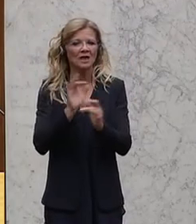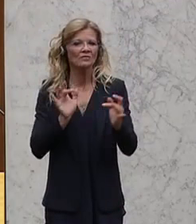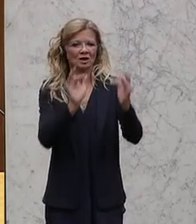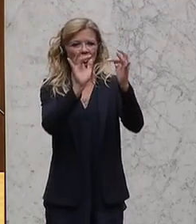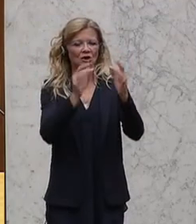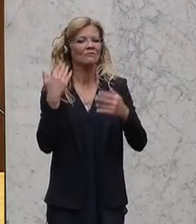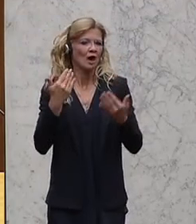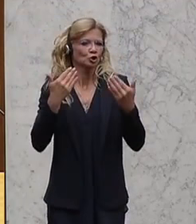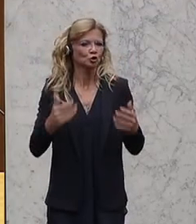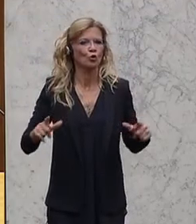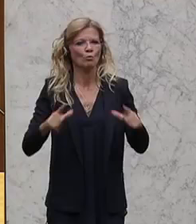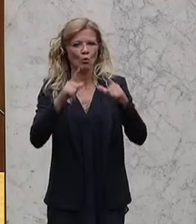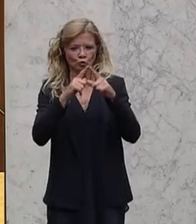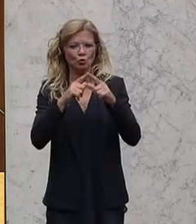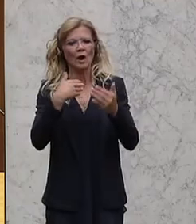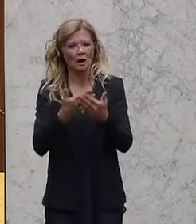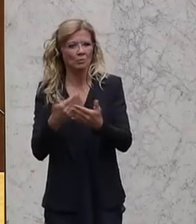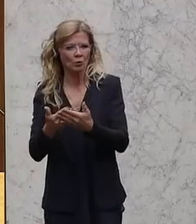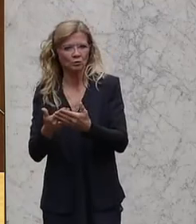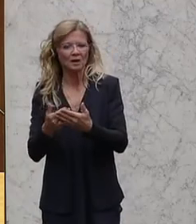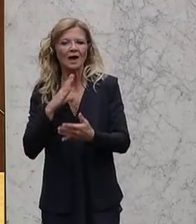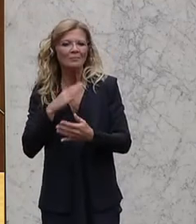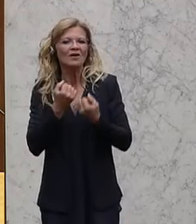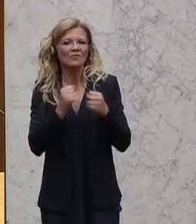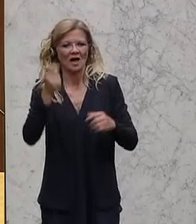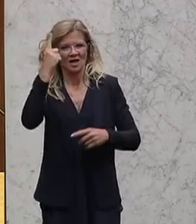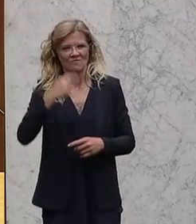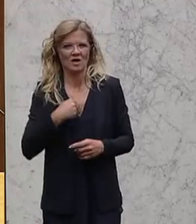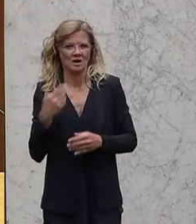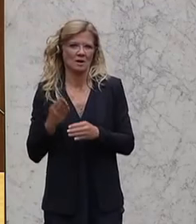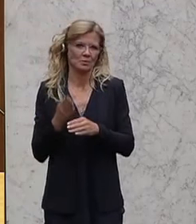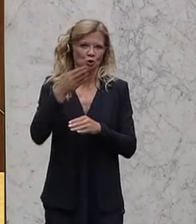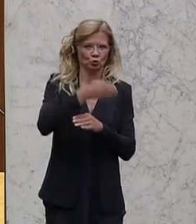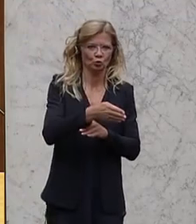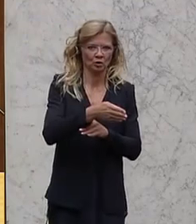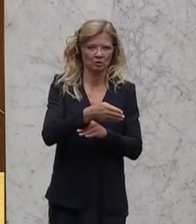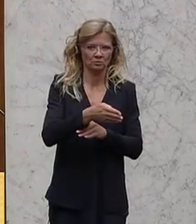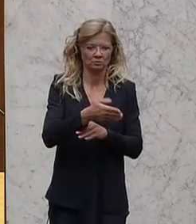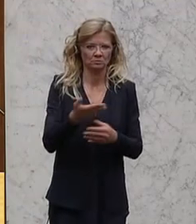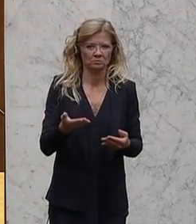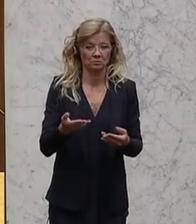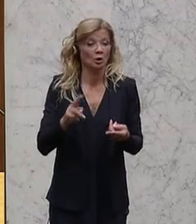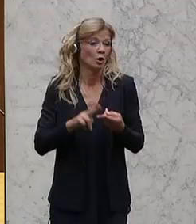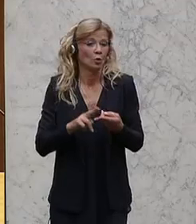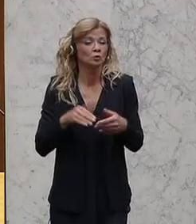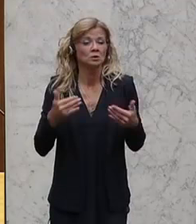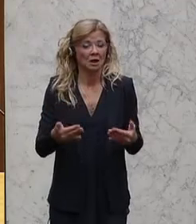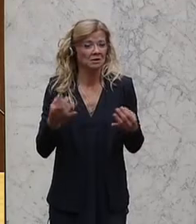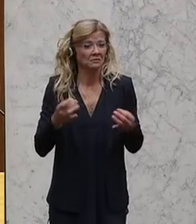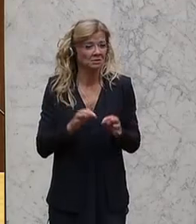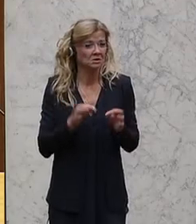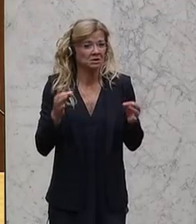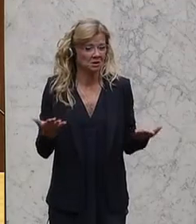angeboten auf freiwilliger Basis. Was passiert ist, und darauf sind wir aufgrund einer grünen